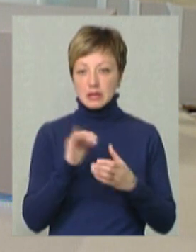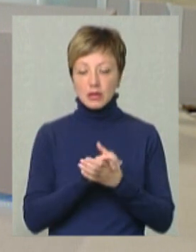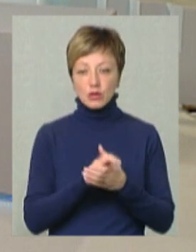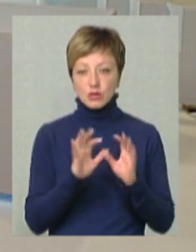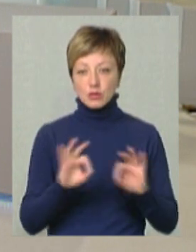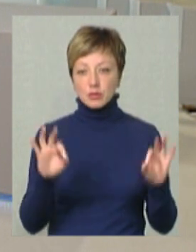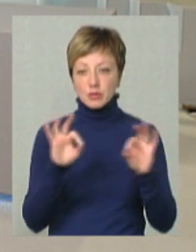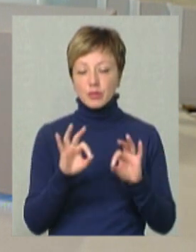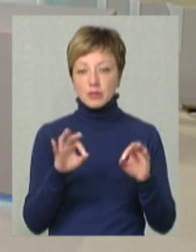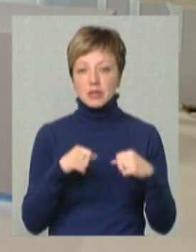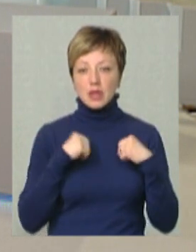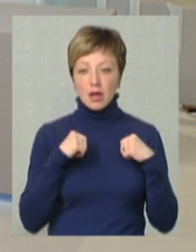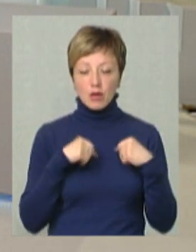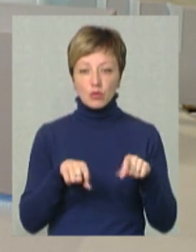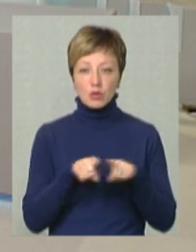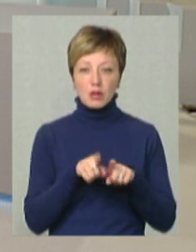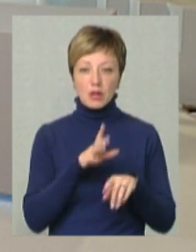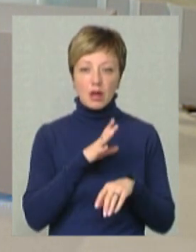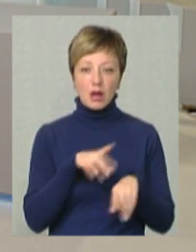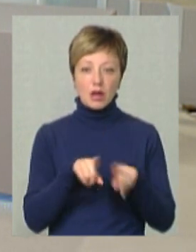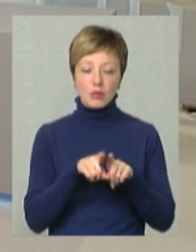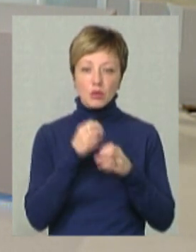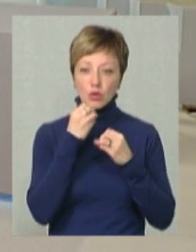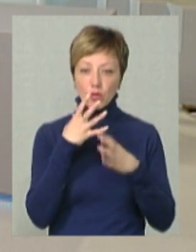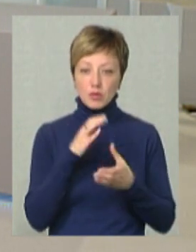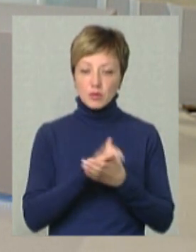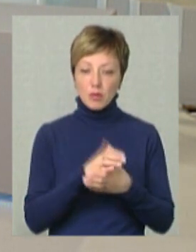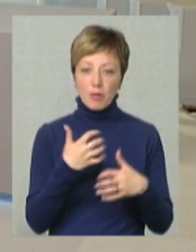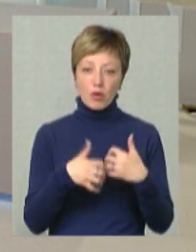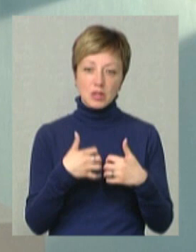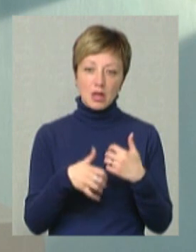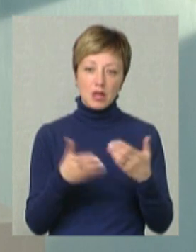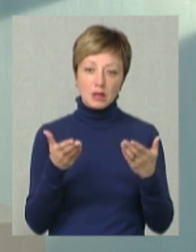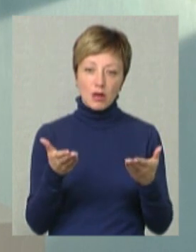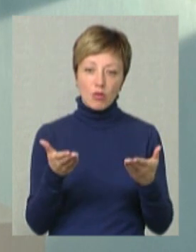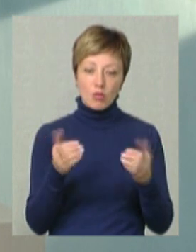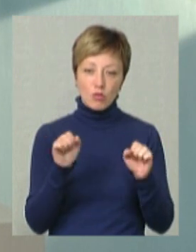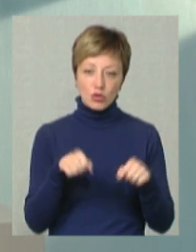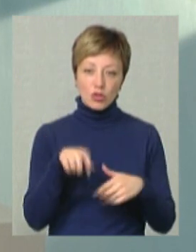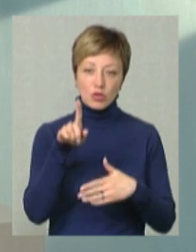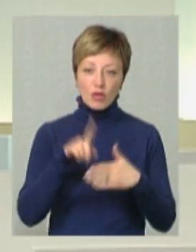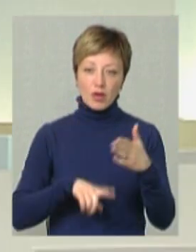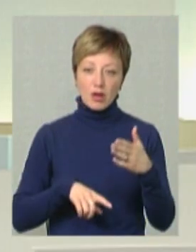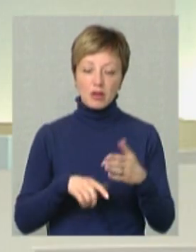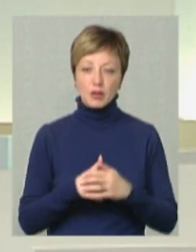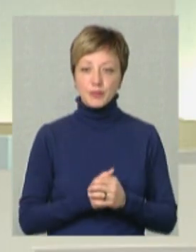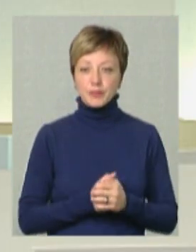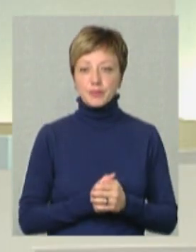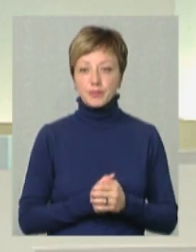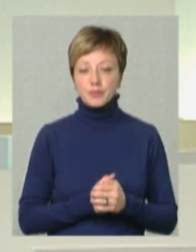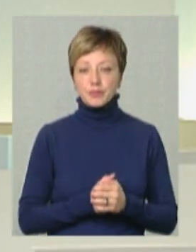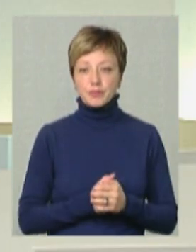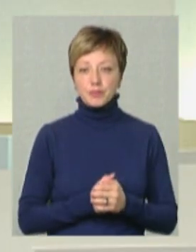стараємося бути таким добрим знайомим. Посередником, якому можна довіряти, напевно, так.